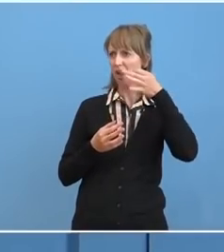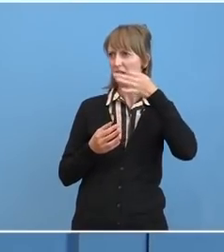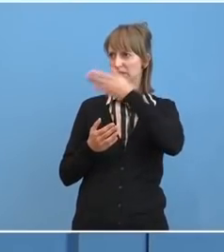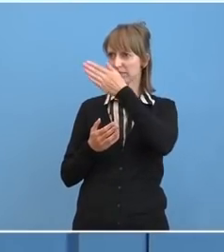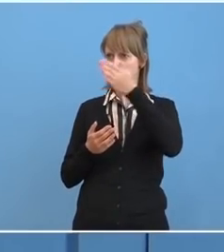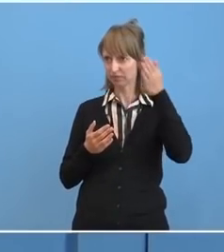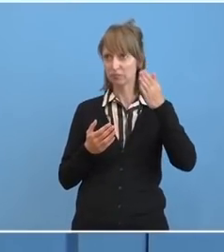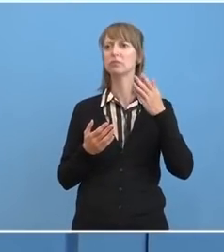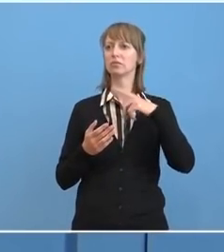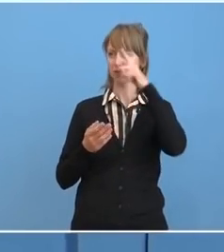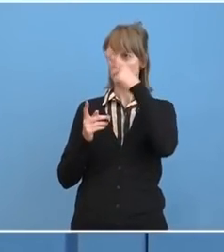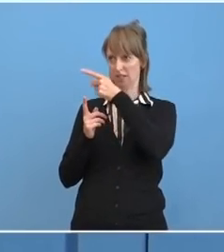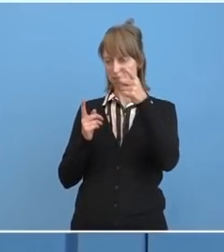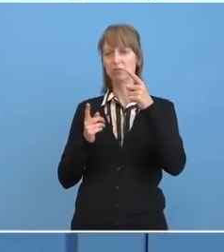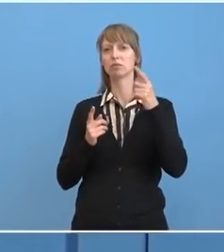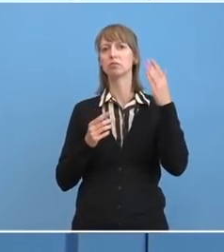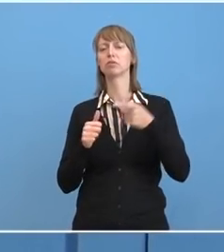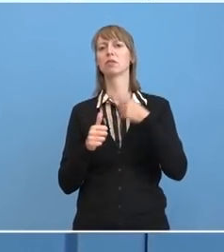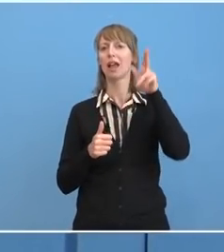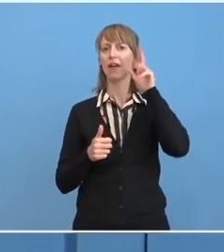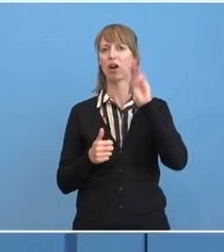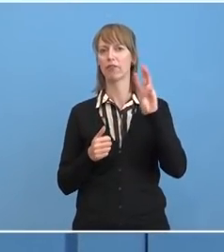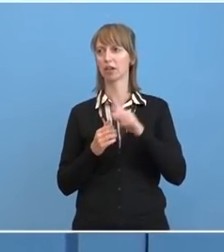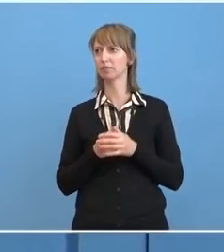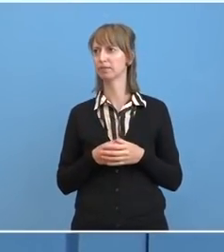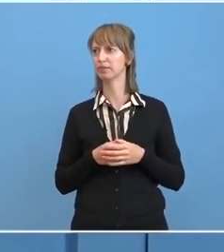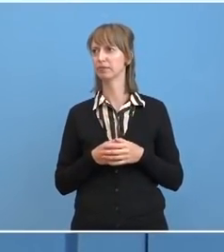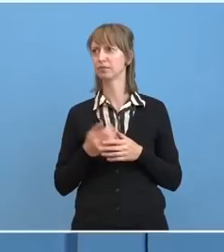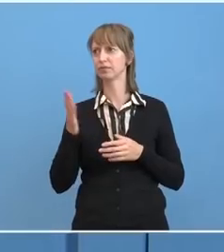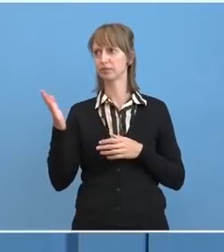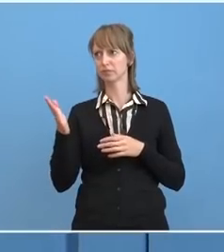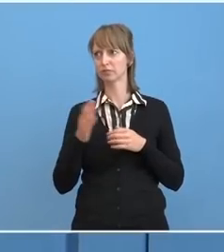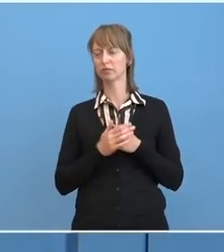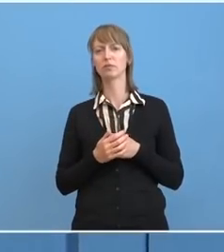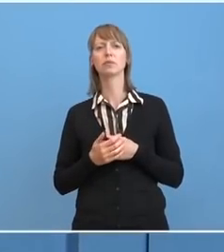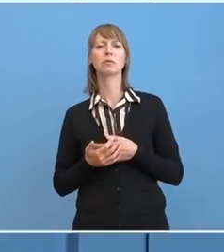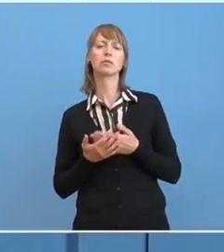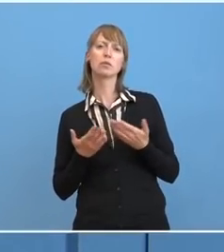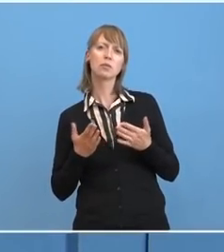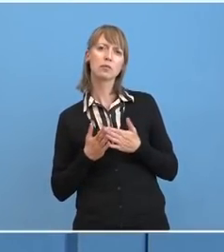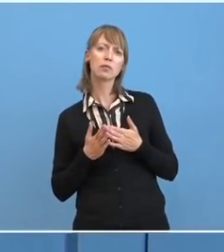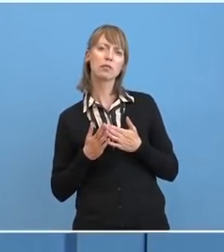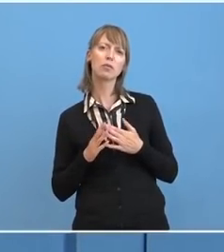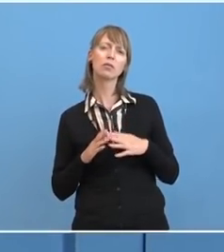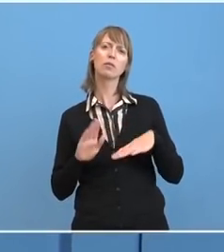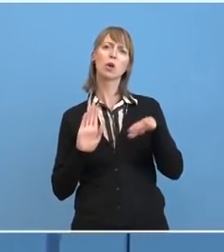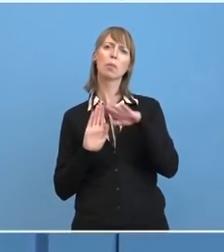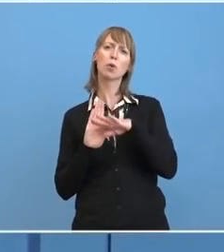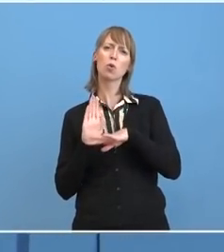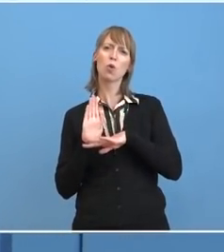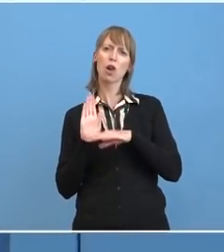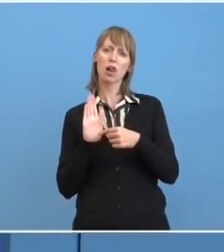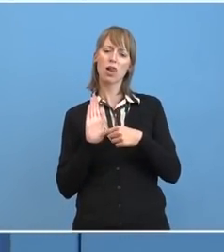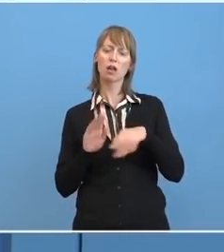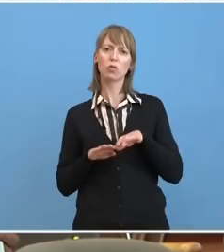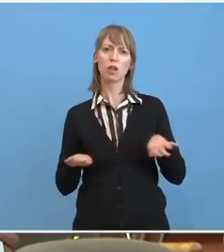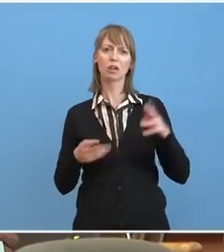nach der Reihe dran. Herr Warwick hat die nächste Frage. Warwick RT. Mich würden noch mal die protokollarischen Grundlagen interessieren. Das